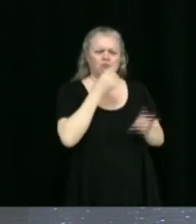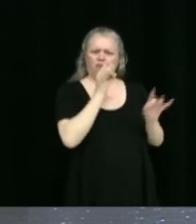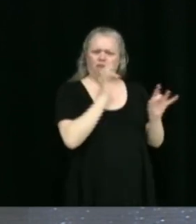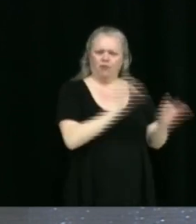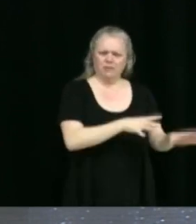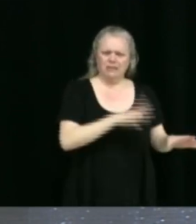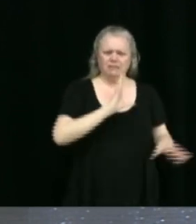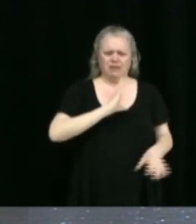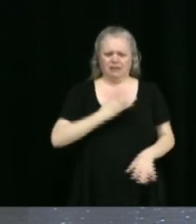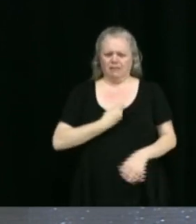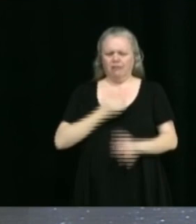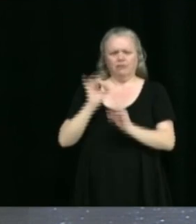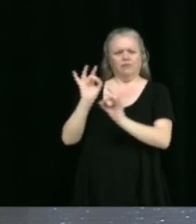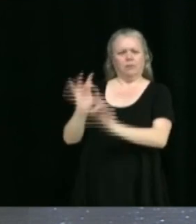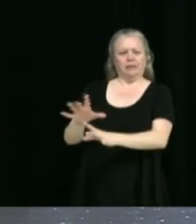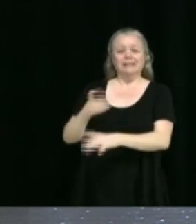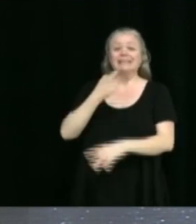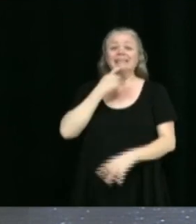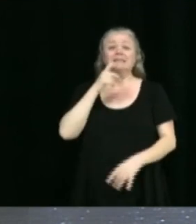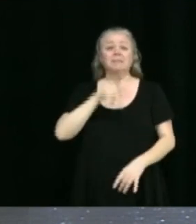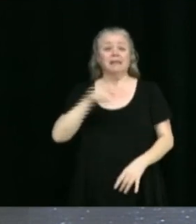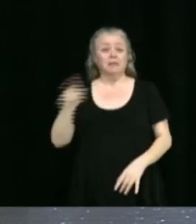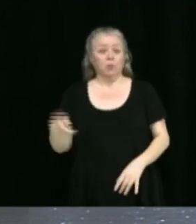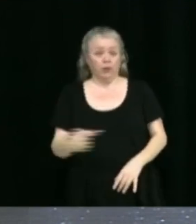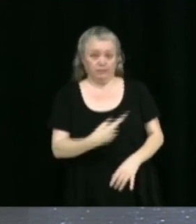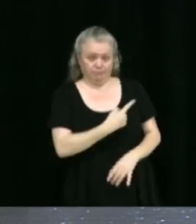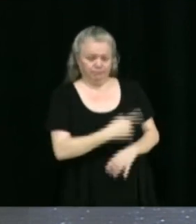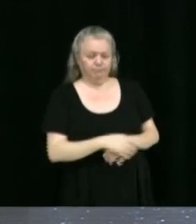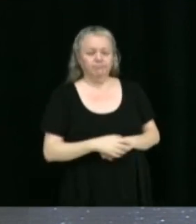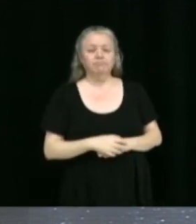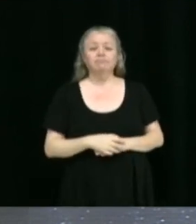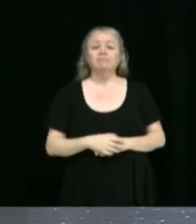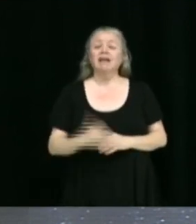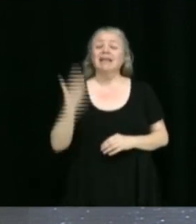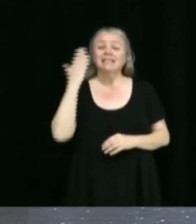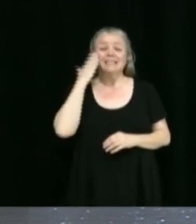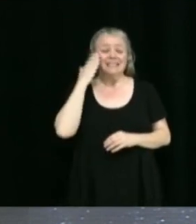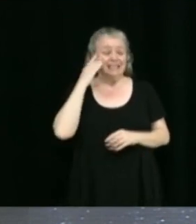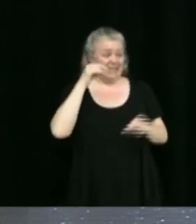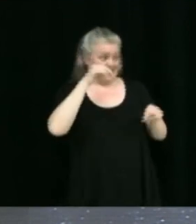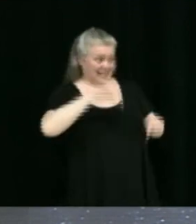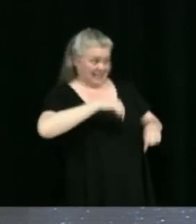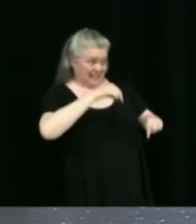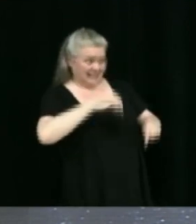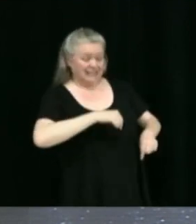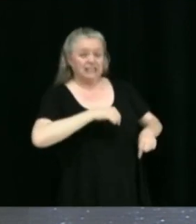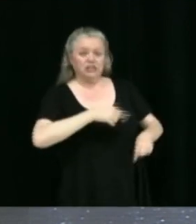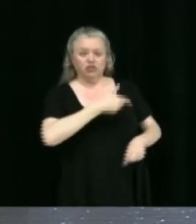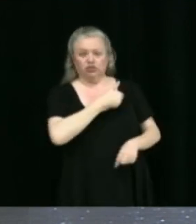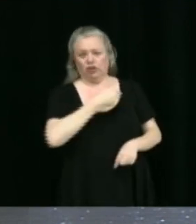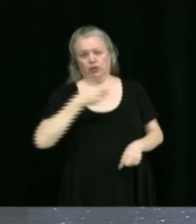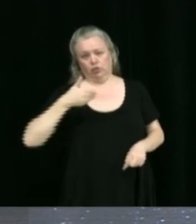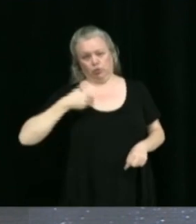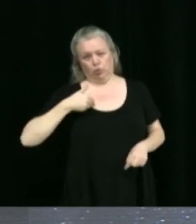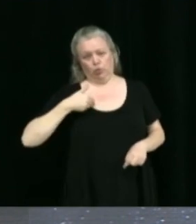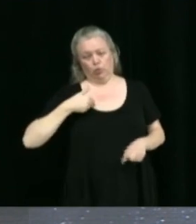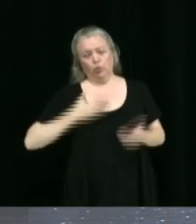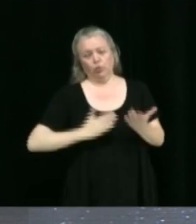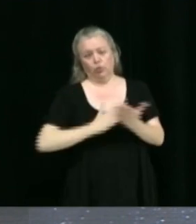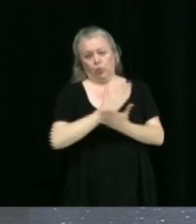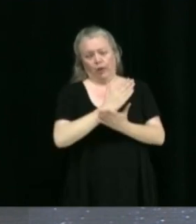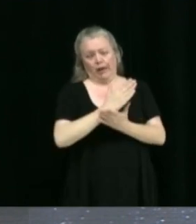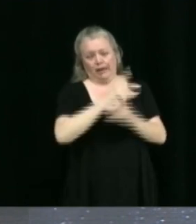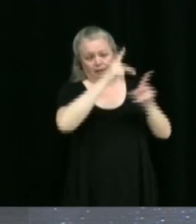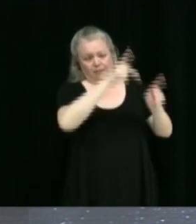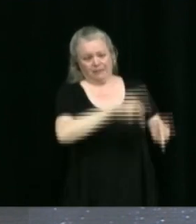Patrick Poulin. Oui, M. le maire, merci. Vous savez, on a de la chance au Québec de vivre dans un pays où les droits de la personne sont protégés par une